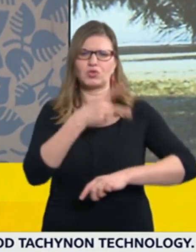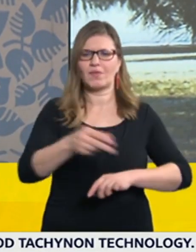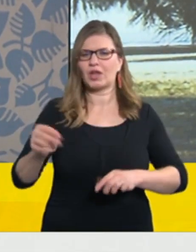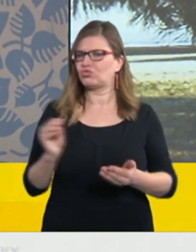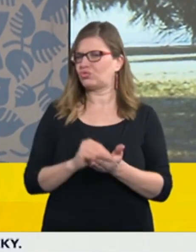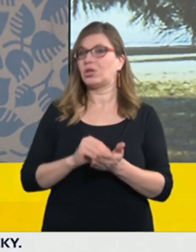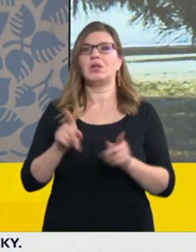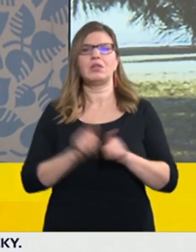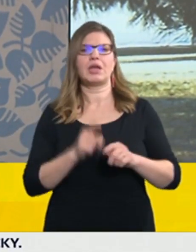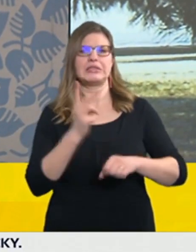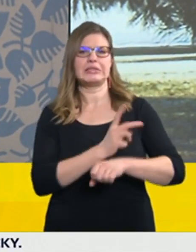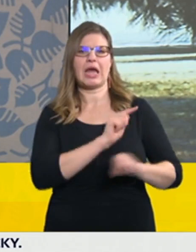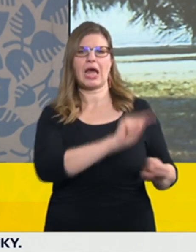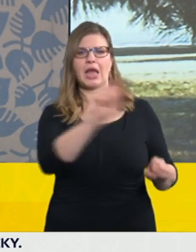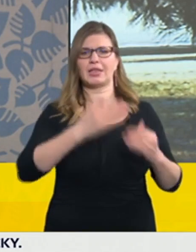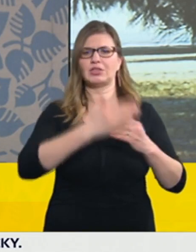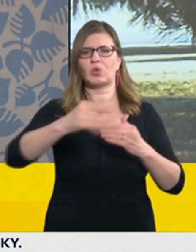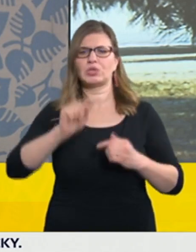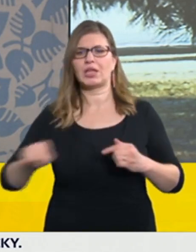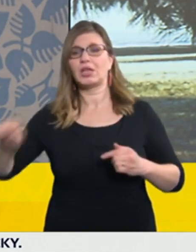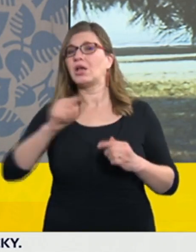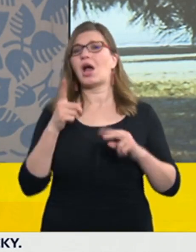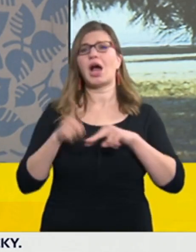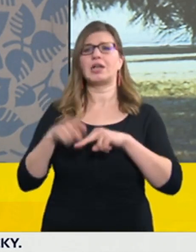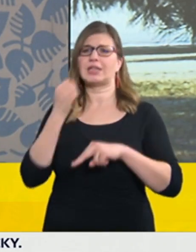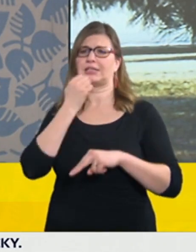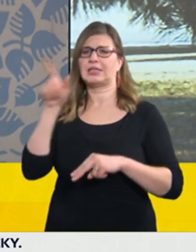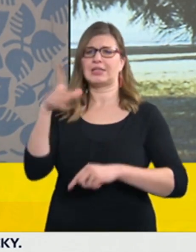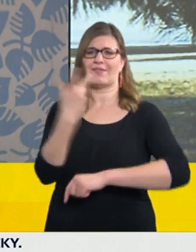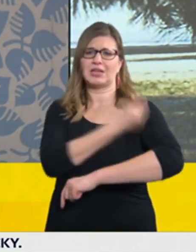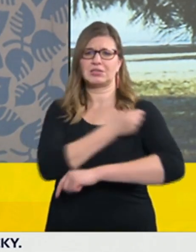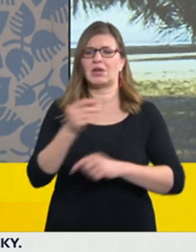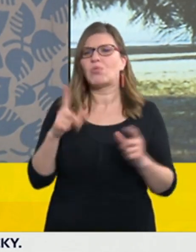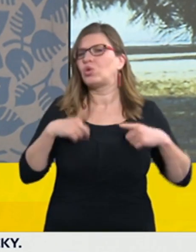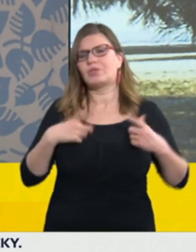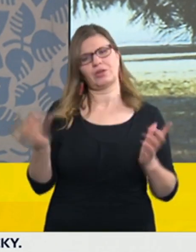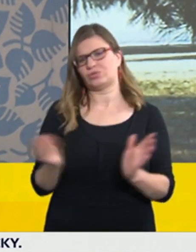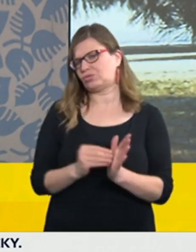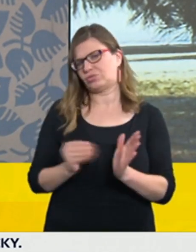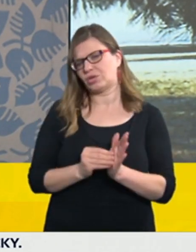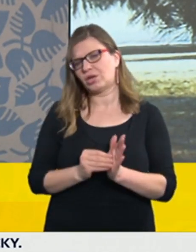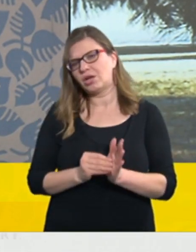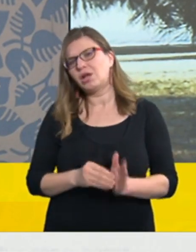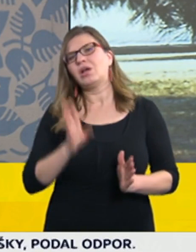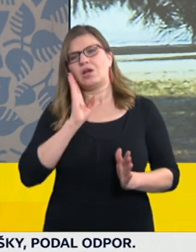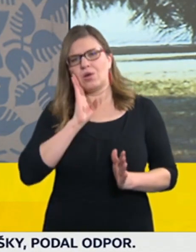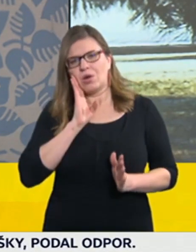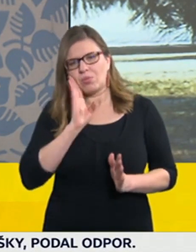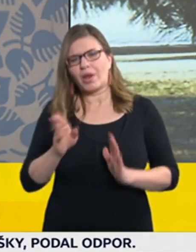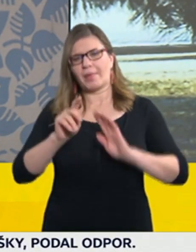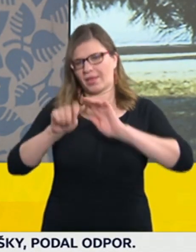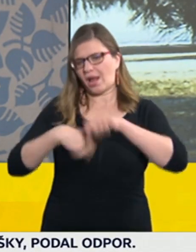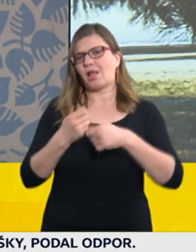informace budou zřejmě také nějakým způsobem vyvíjet, tak budeme na to reagovat tak, abychom postupovali v souladu s tím, co je